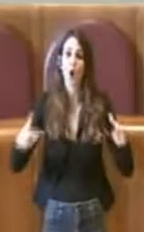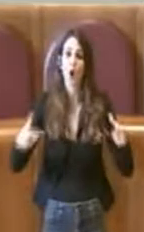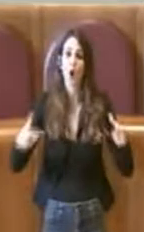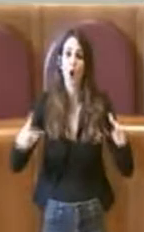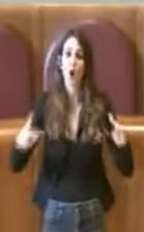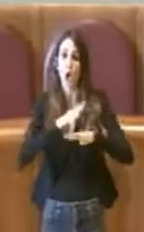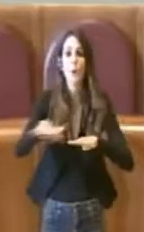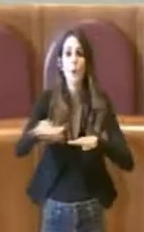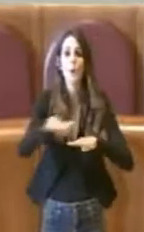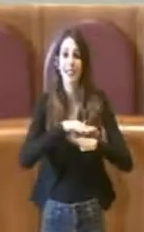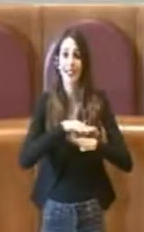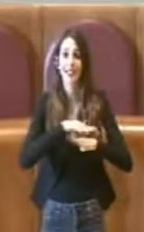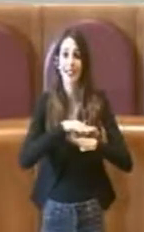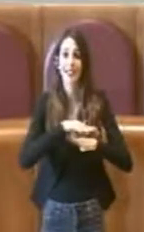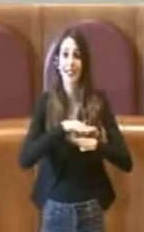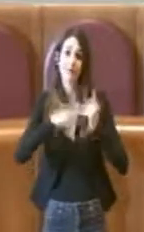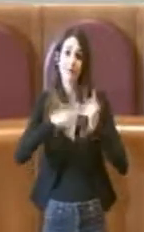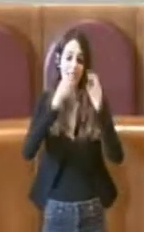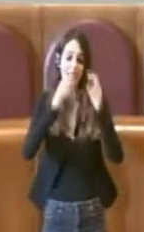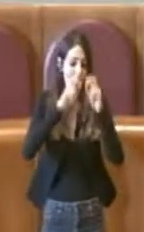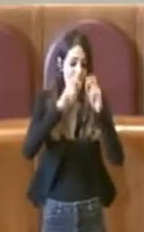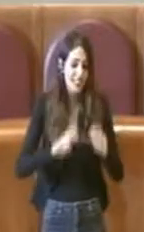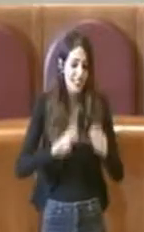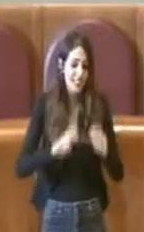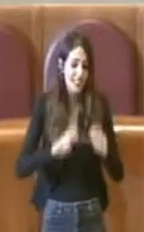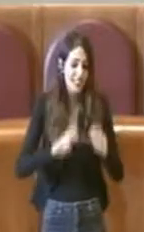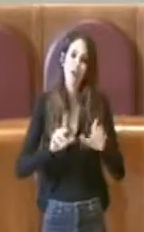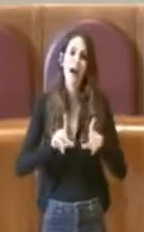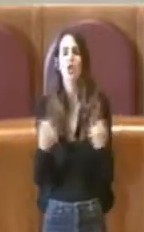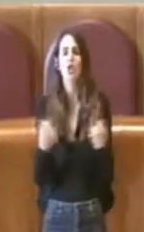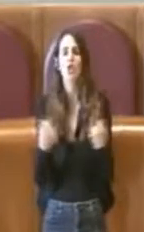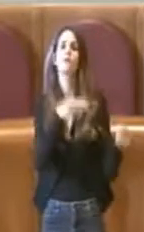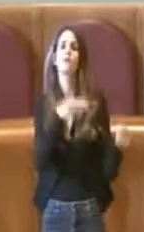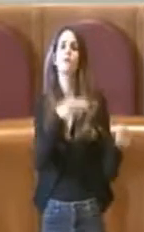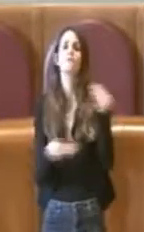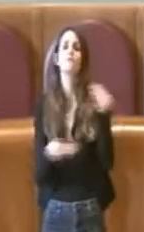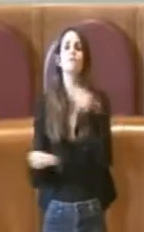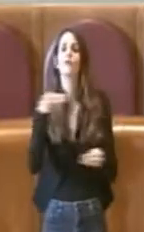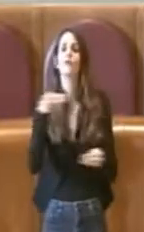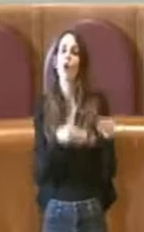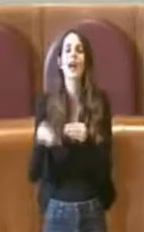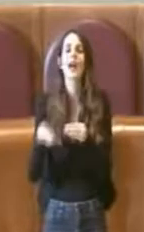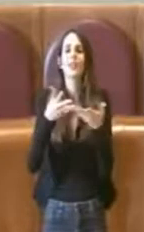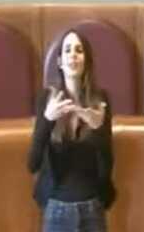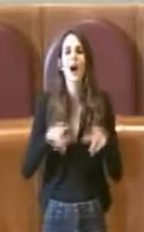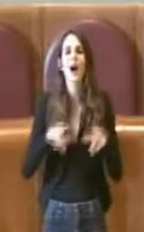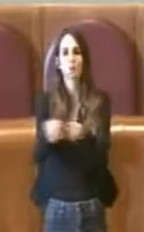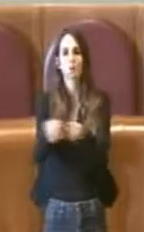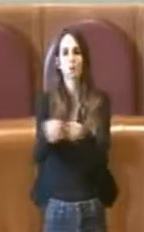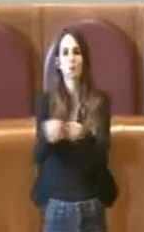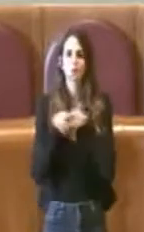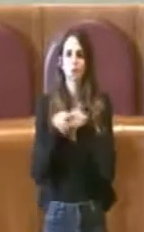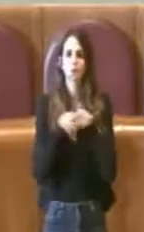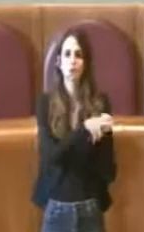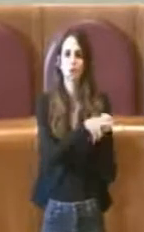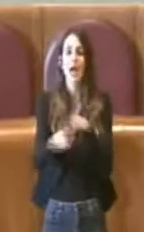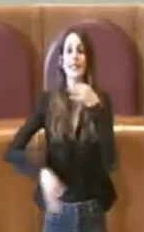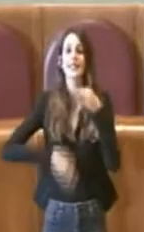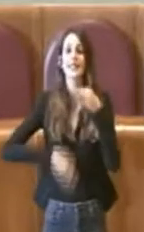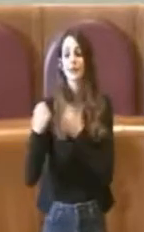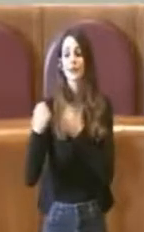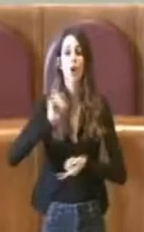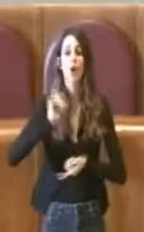delibera e poi ha espresso parere favorevole all'unanimità, cioè in quella sede tutte le forze politiche rappresentate in